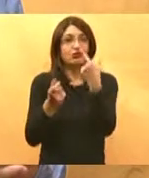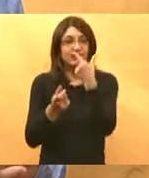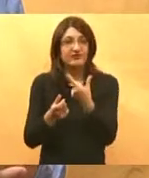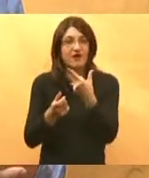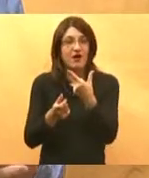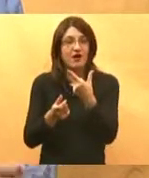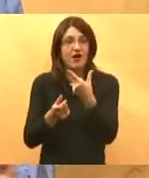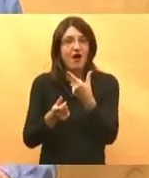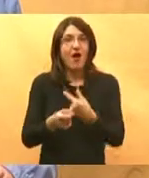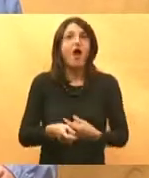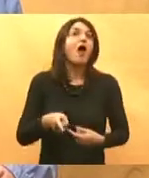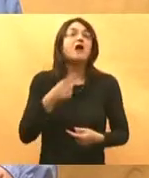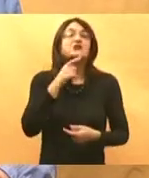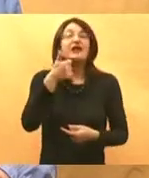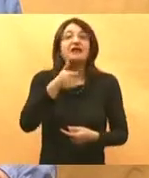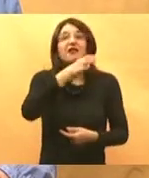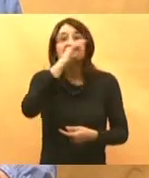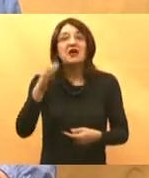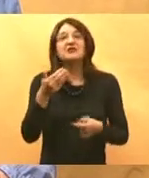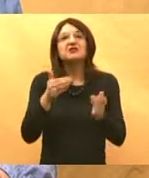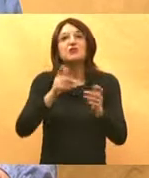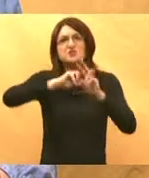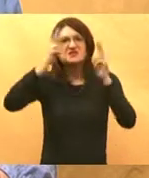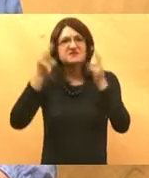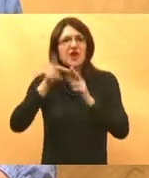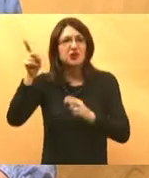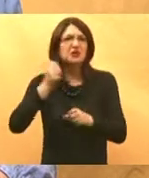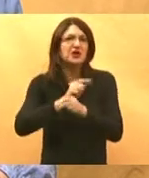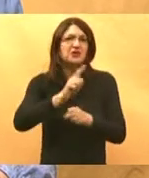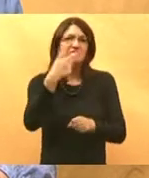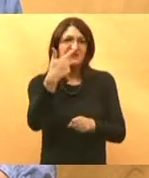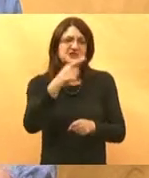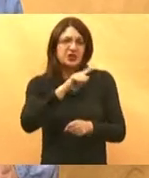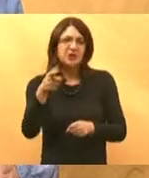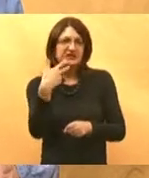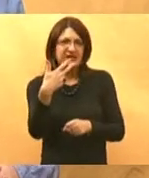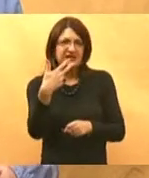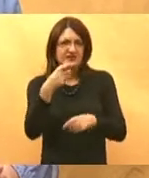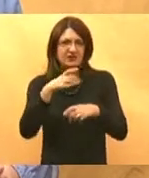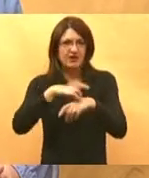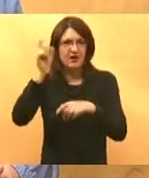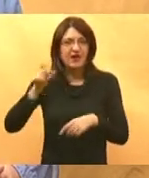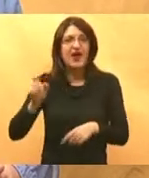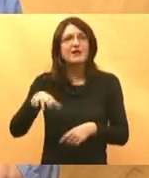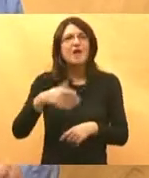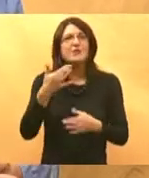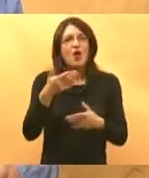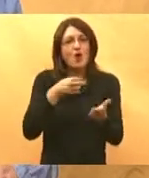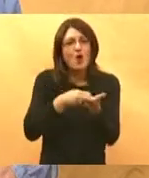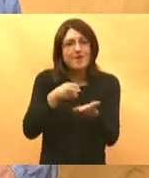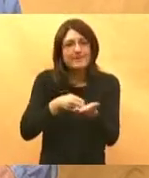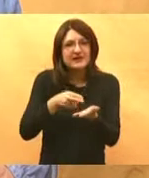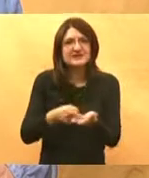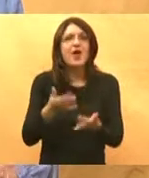20 do 30 pacijenata, u danu radi se od 9 do 5 recimo. Imaju barem dvoje administratora, imaju dve ili više